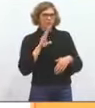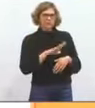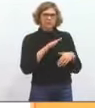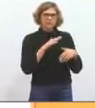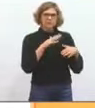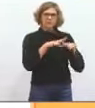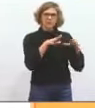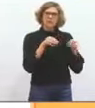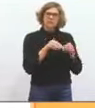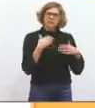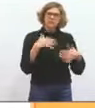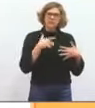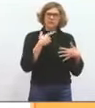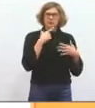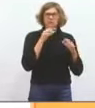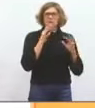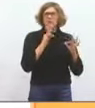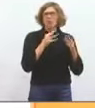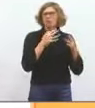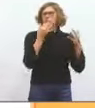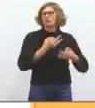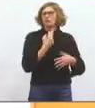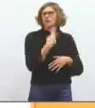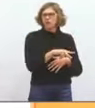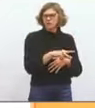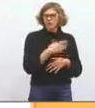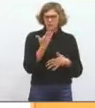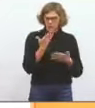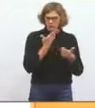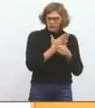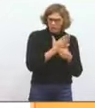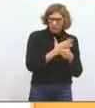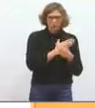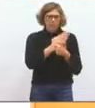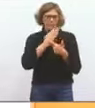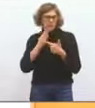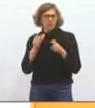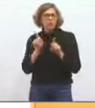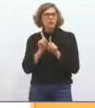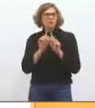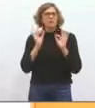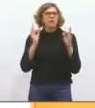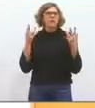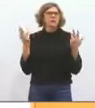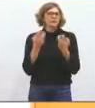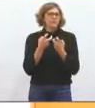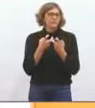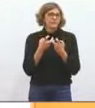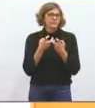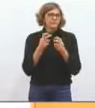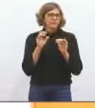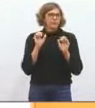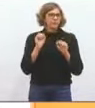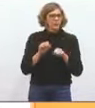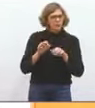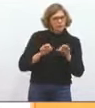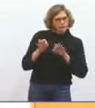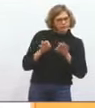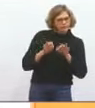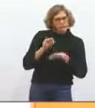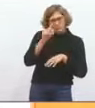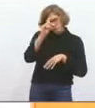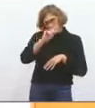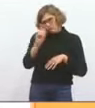quand on regarde la structure des budgets, certes. Mais de l'autre part, on peut jouer par la tarification. Et on peut se demander d